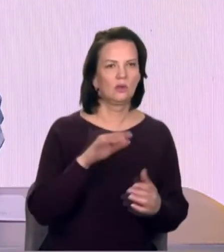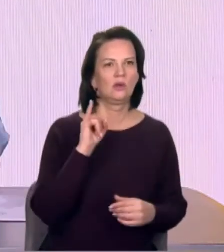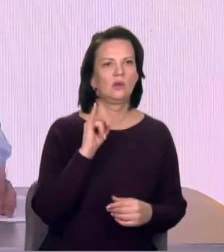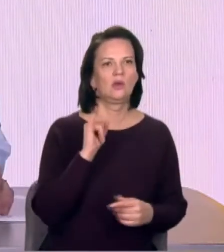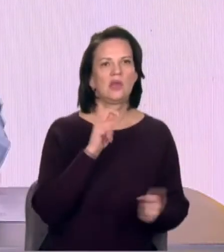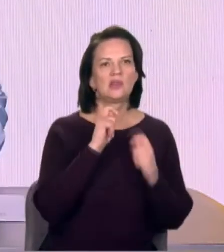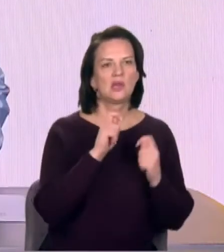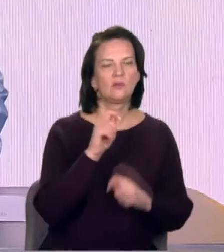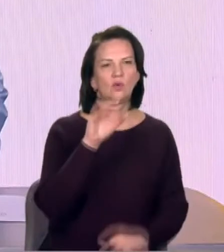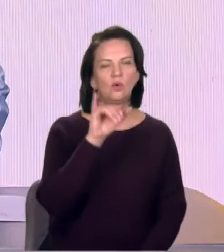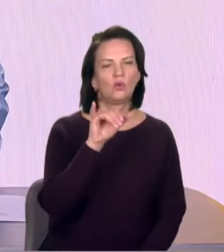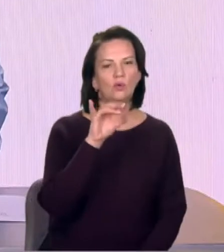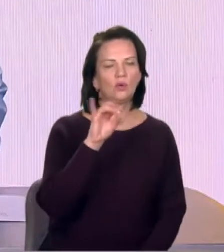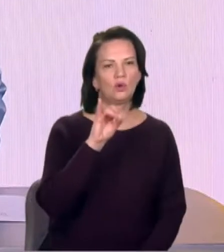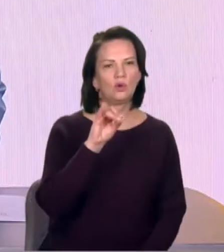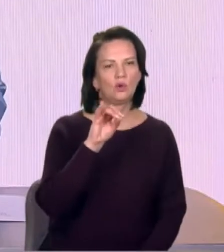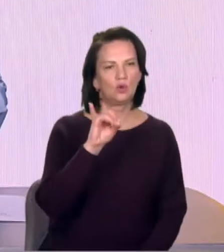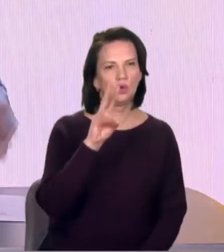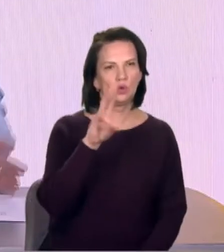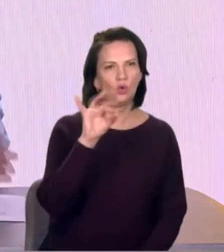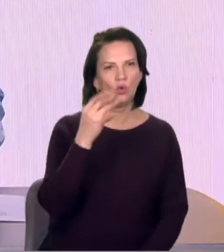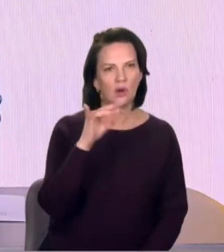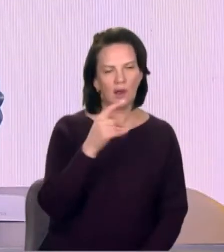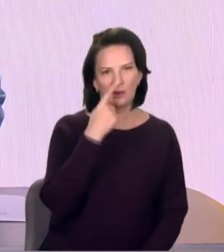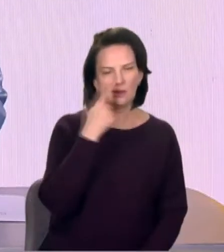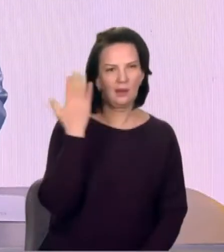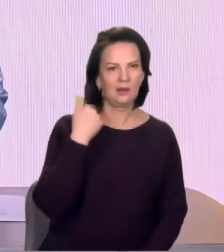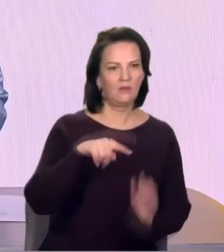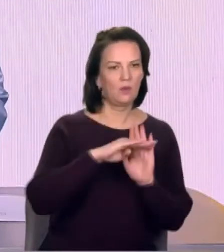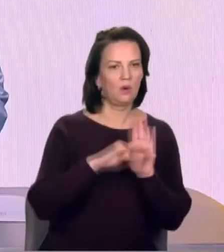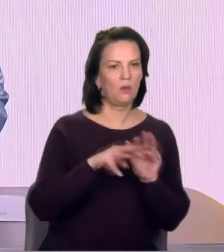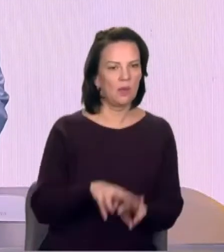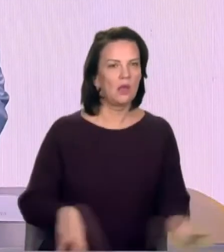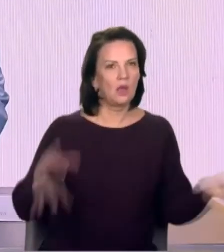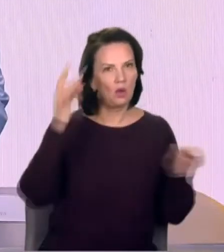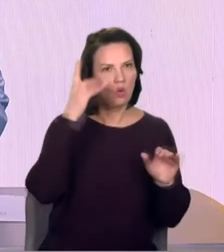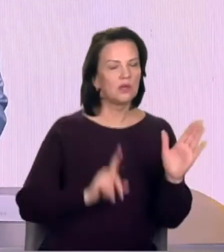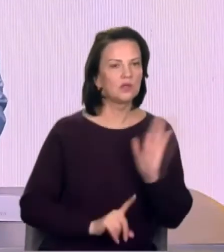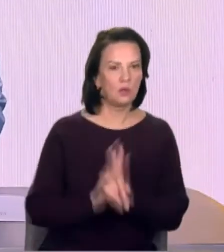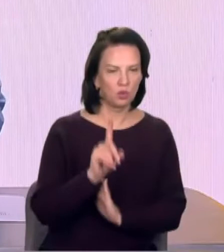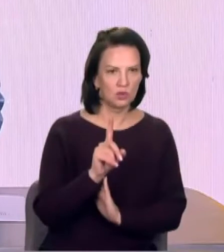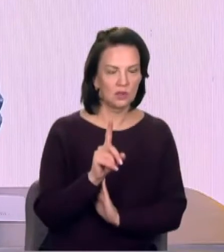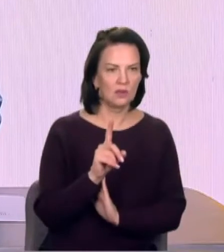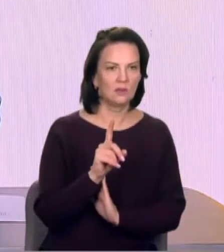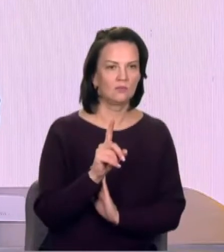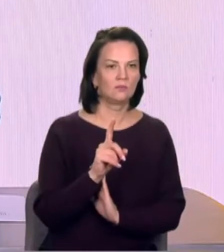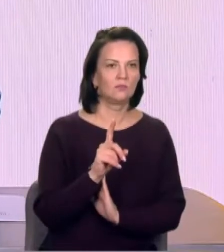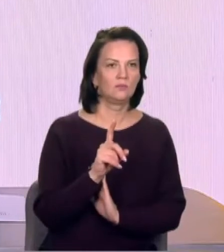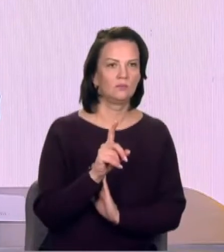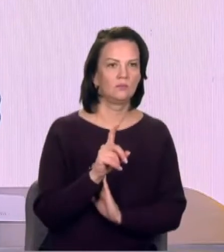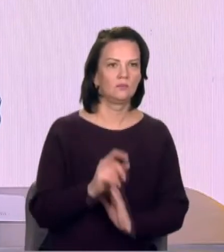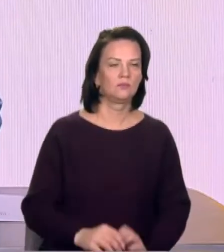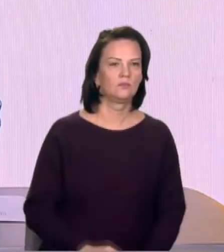програми, які нещодавно Міністерство культуру запустило, для